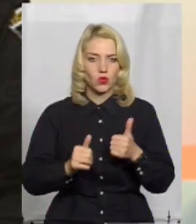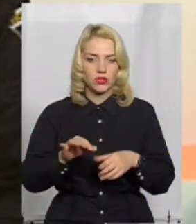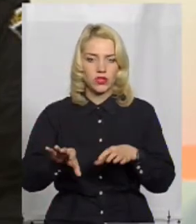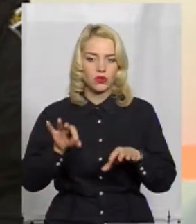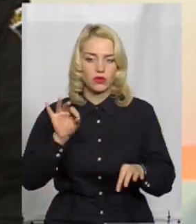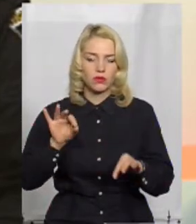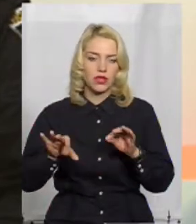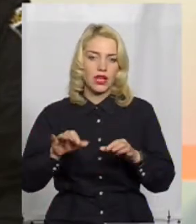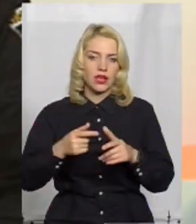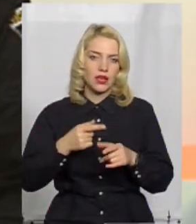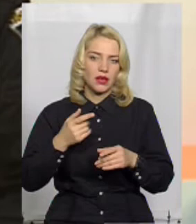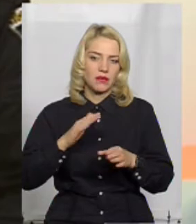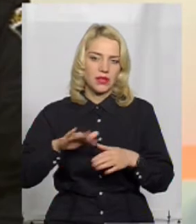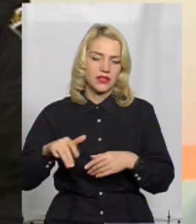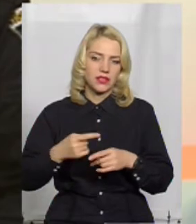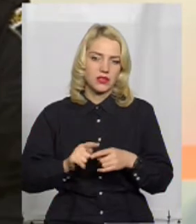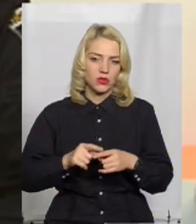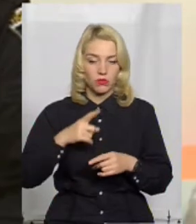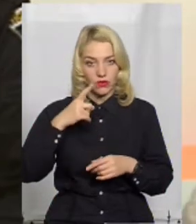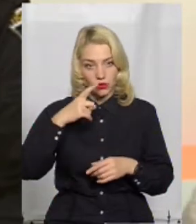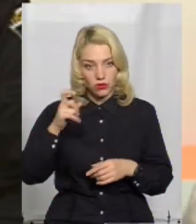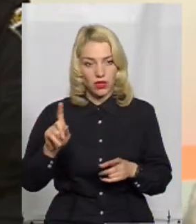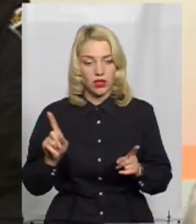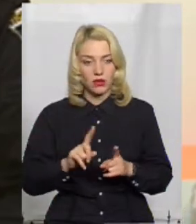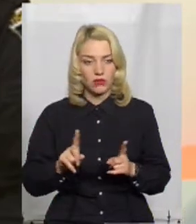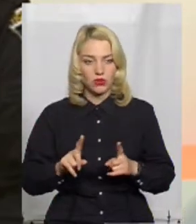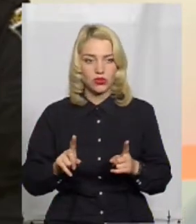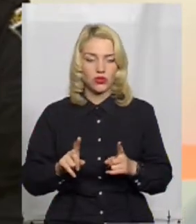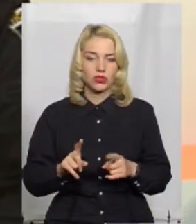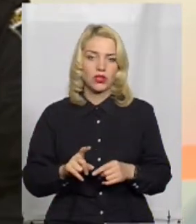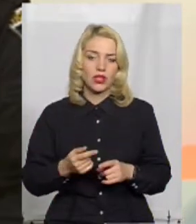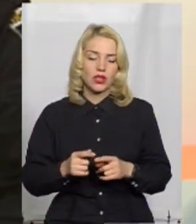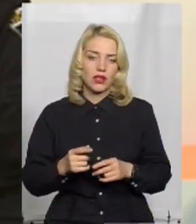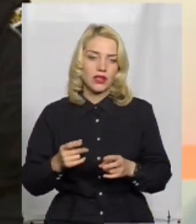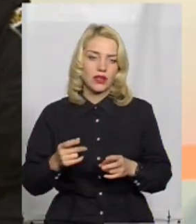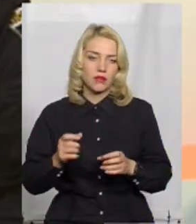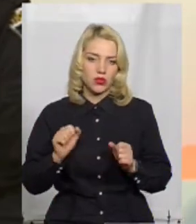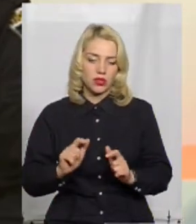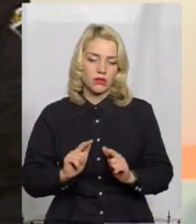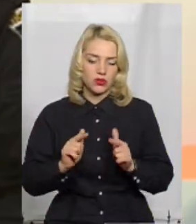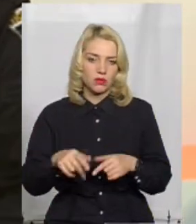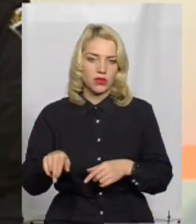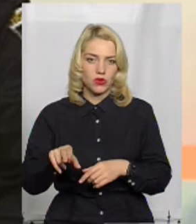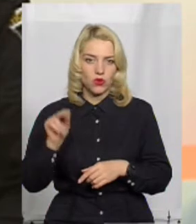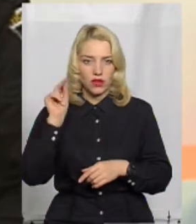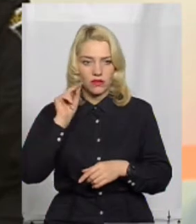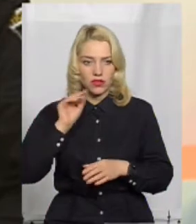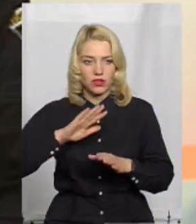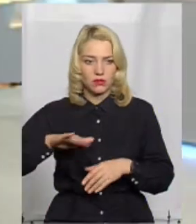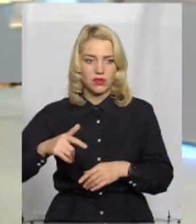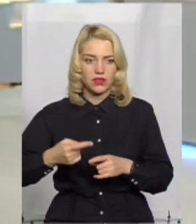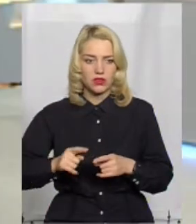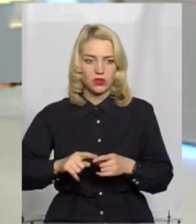цього ми повідомляємо щодо, скажімо, можливості їм приступити до навчання. Після цього у них, як правило,